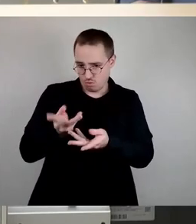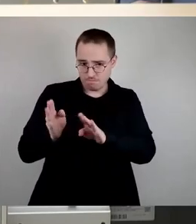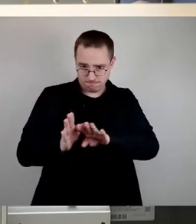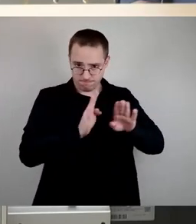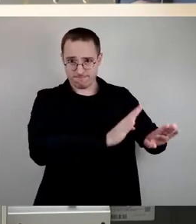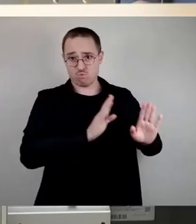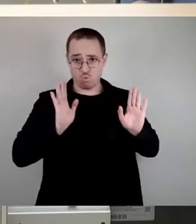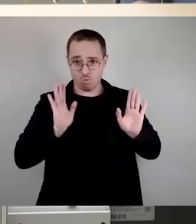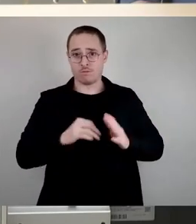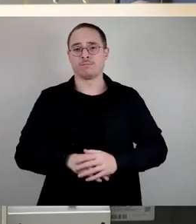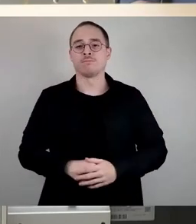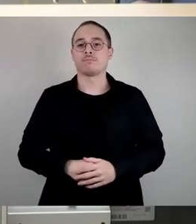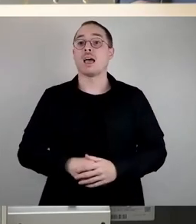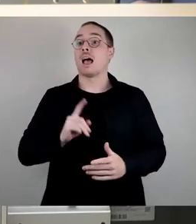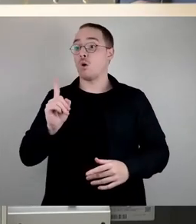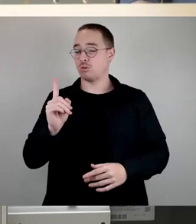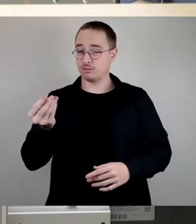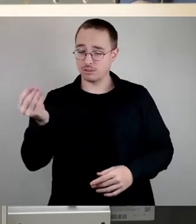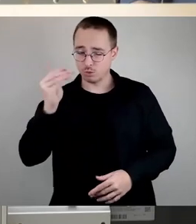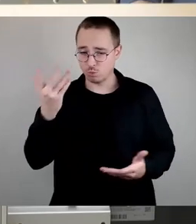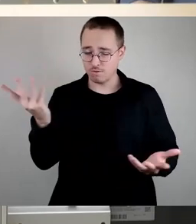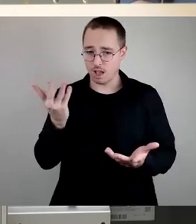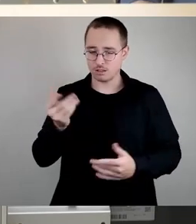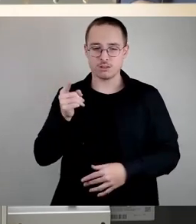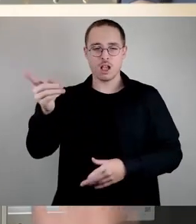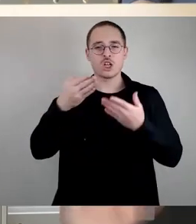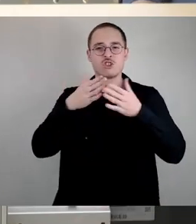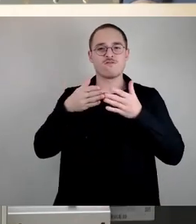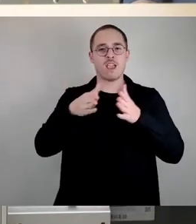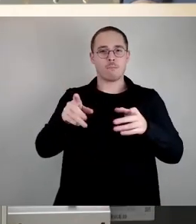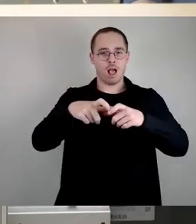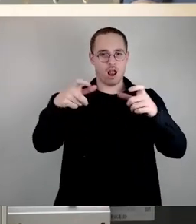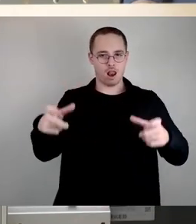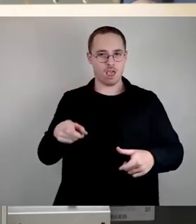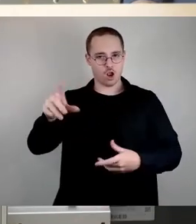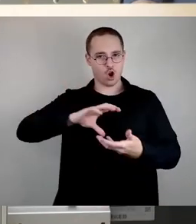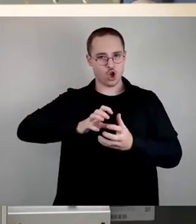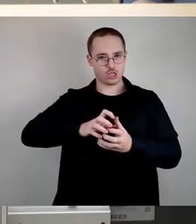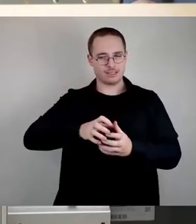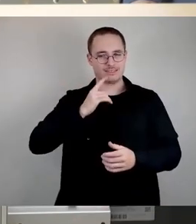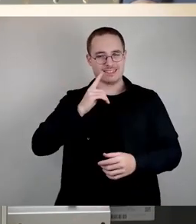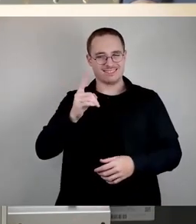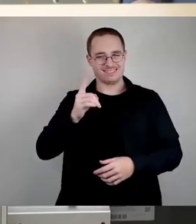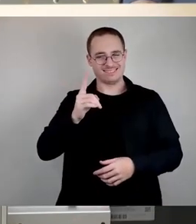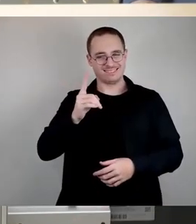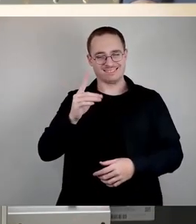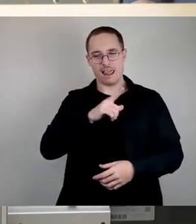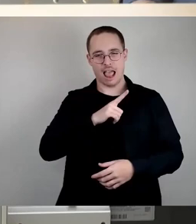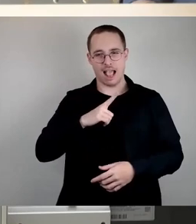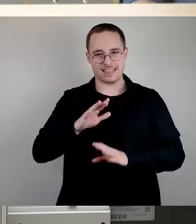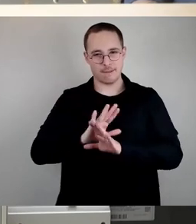Wir alle wissen, dass die Schwimmhalle in Klotsche nicht mehr lange in Betrieb sein kann und dass es dafür einen